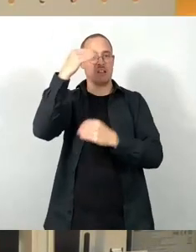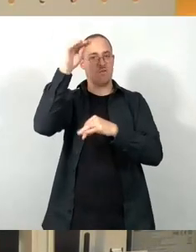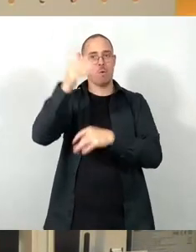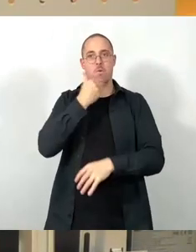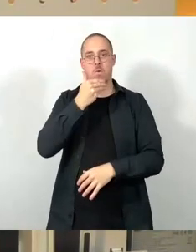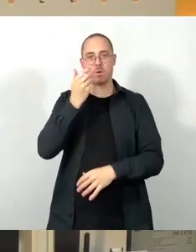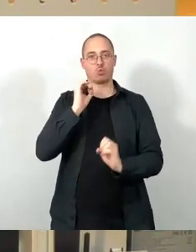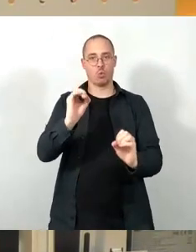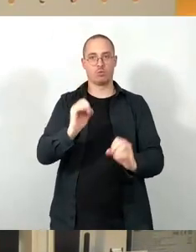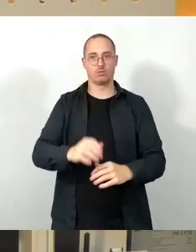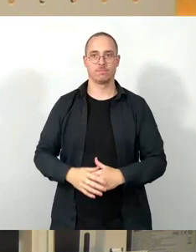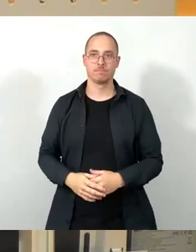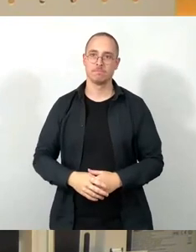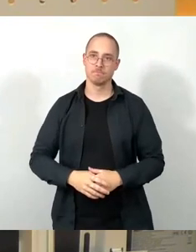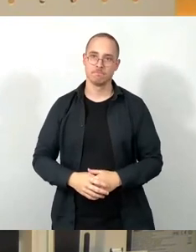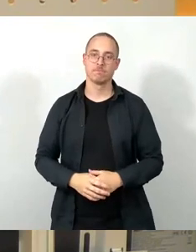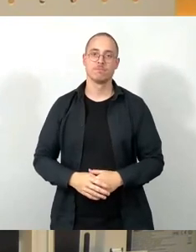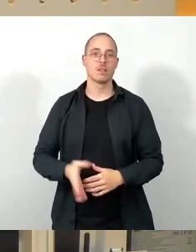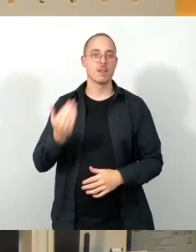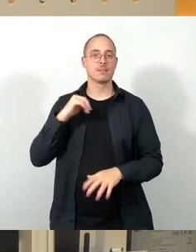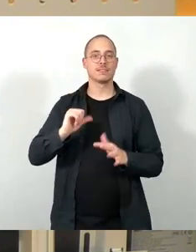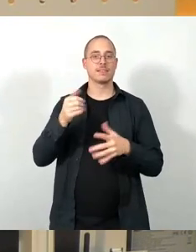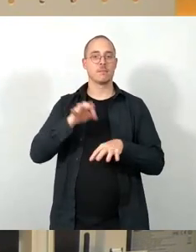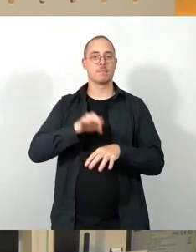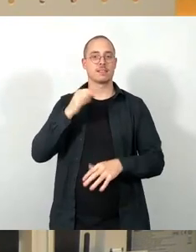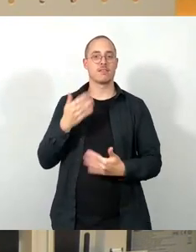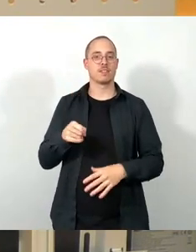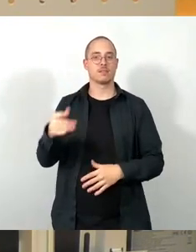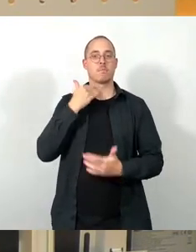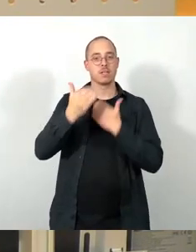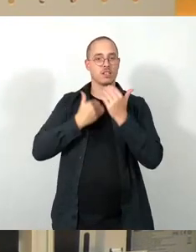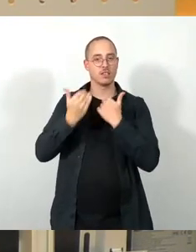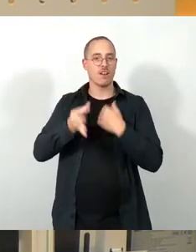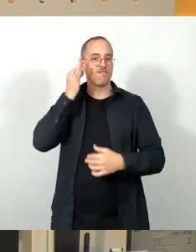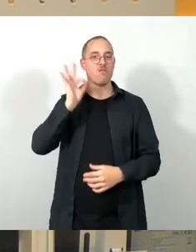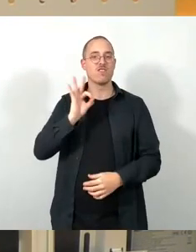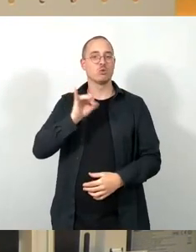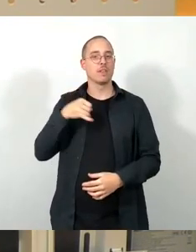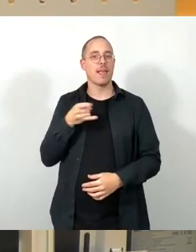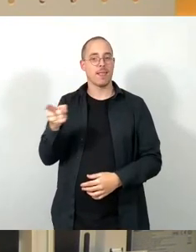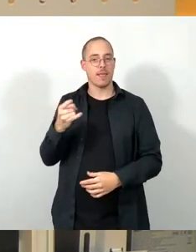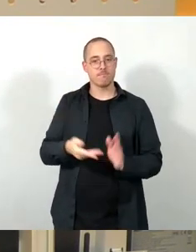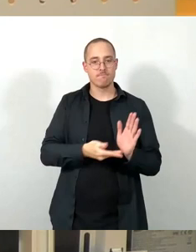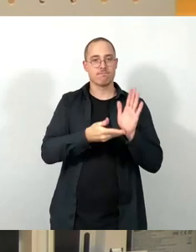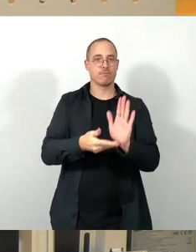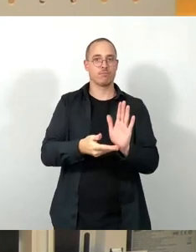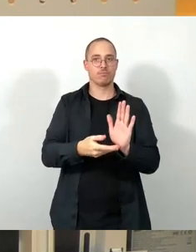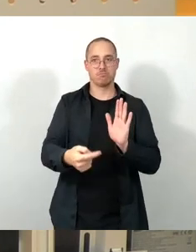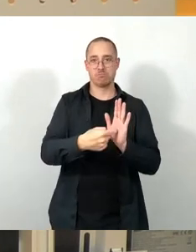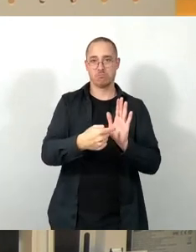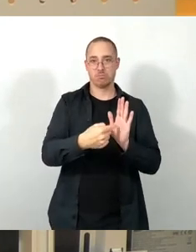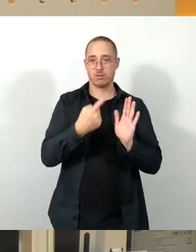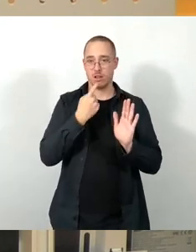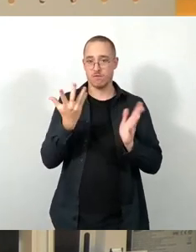6. März den Mitgliedern des Kulturausschusses gnädigerweise zukommen ließ, weist folgende bisherige Gästezahlen aus.